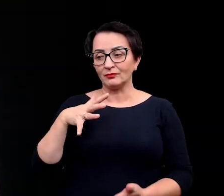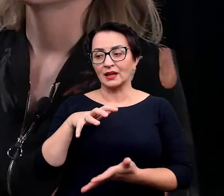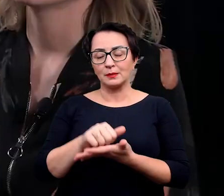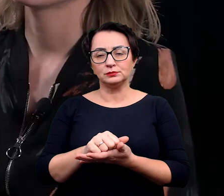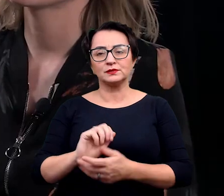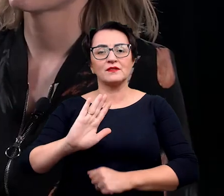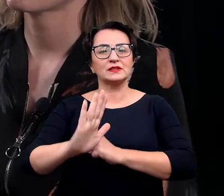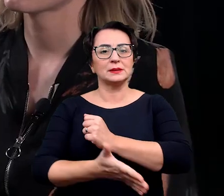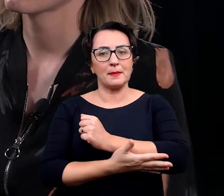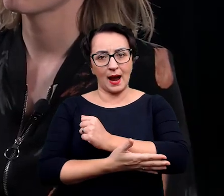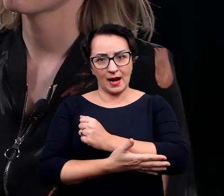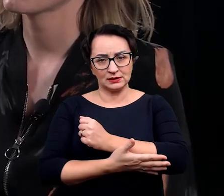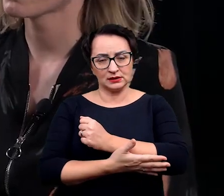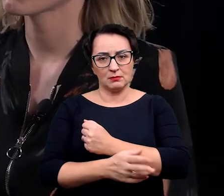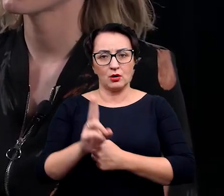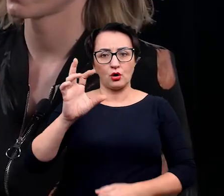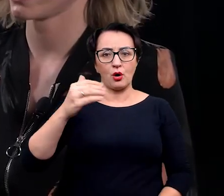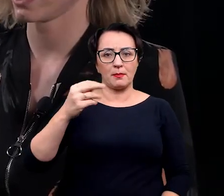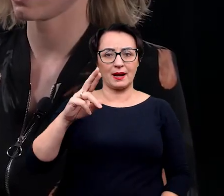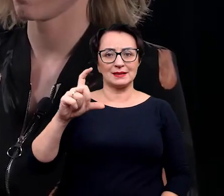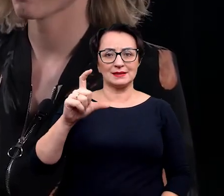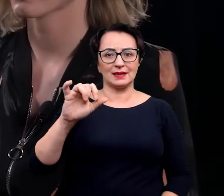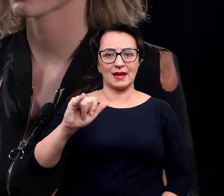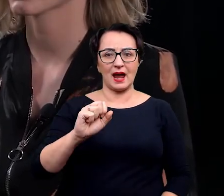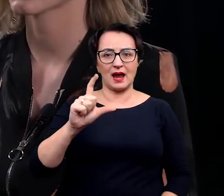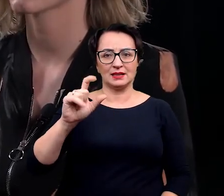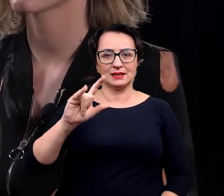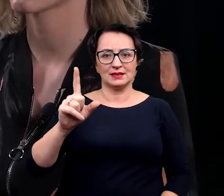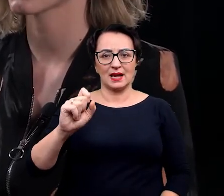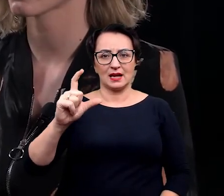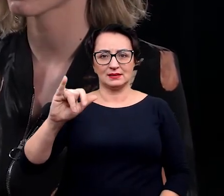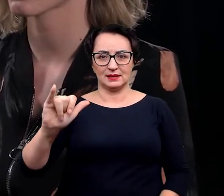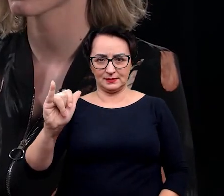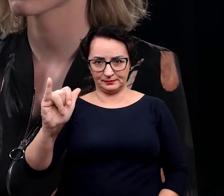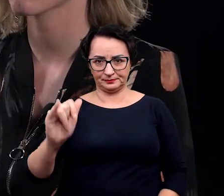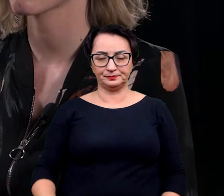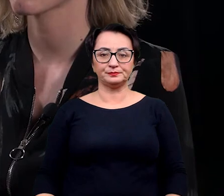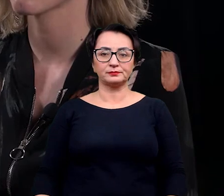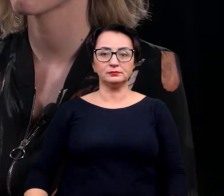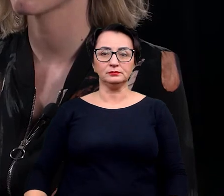wsparciem, wsparciem komercjalizacji. To znaczy,